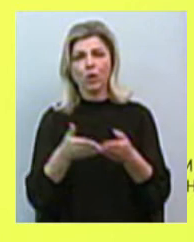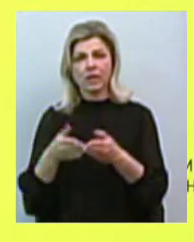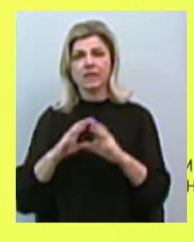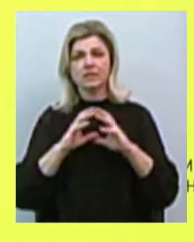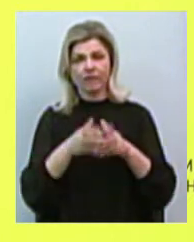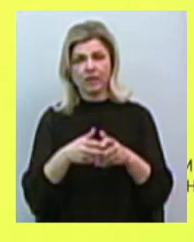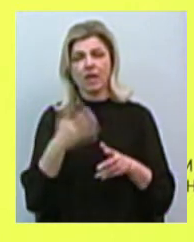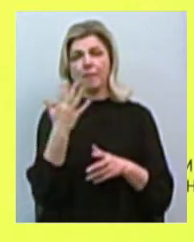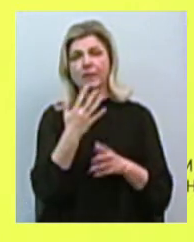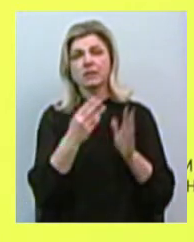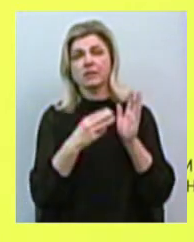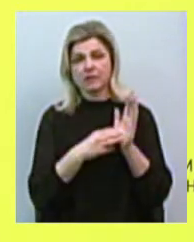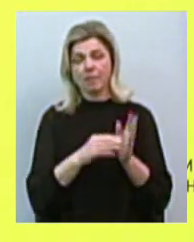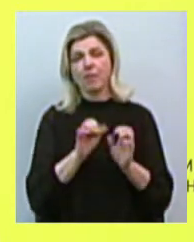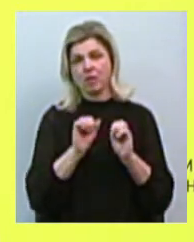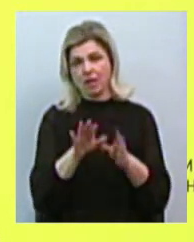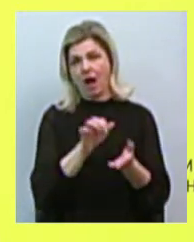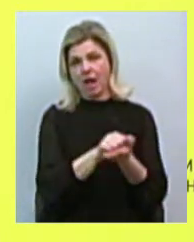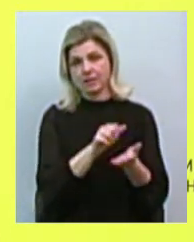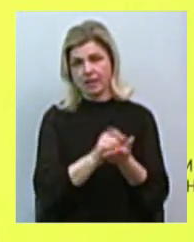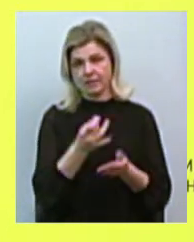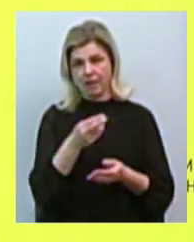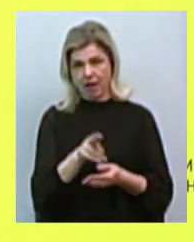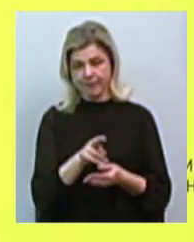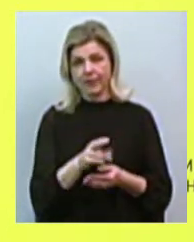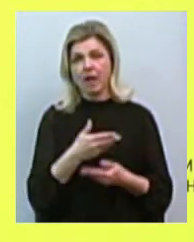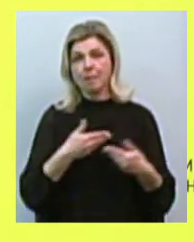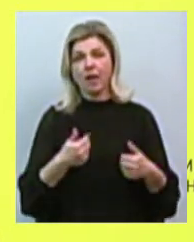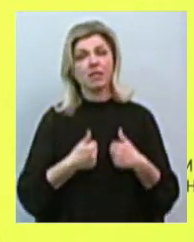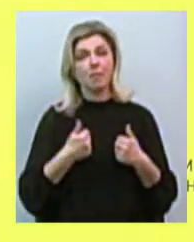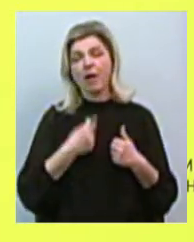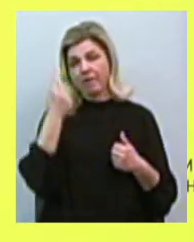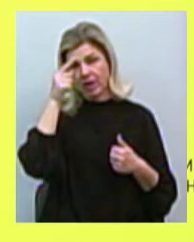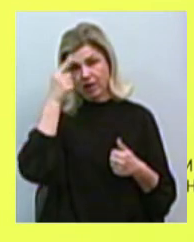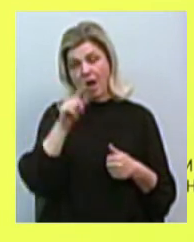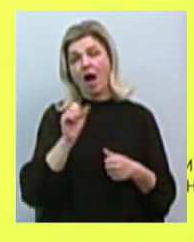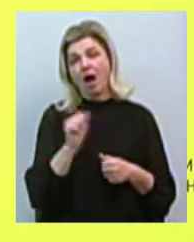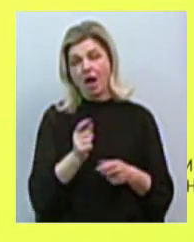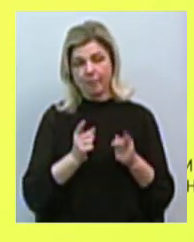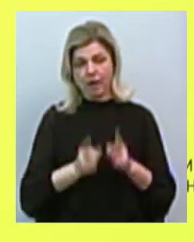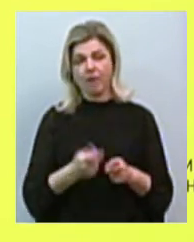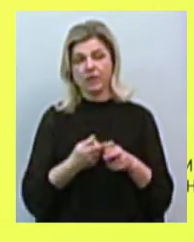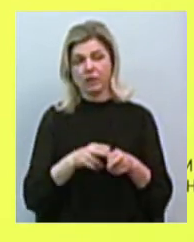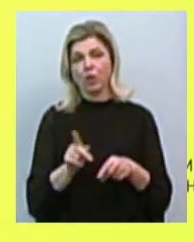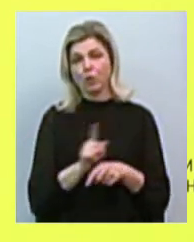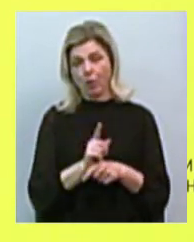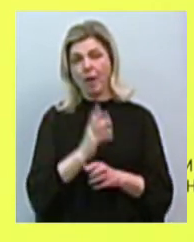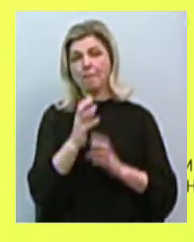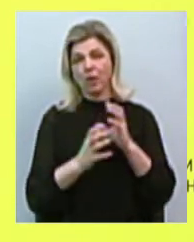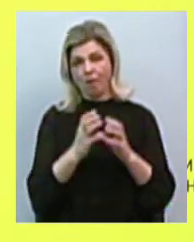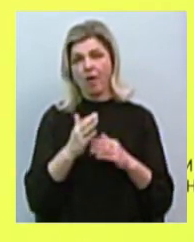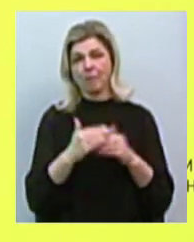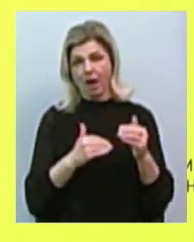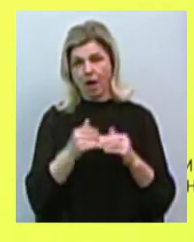здані наразі в концесії. Тобто ми не намагаємось вигадати велосипед, а це насправді вже нормальна світова практика.